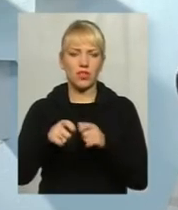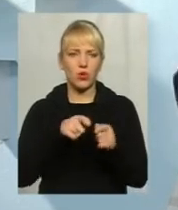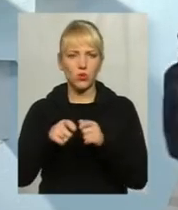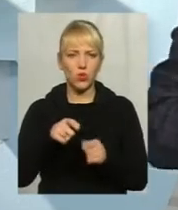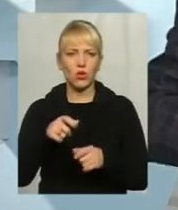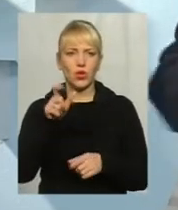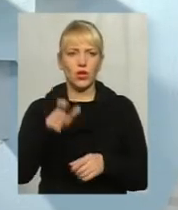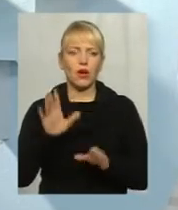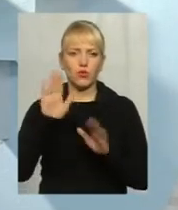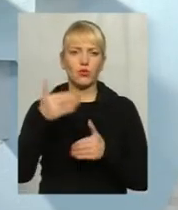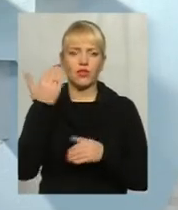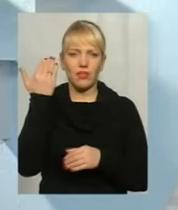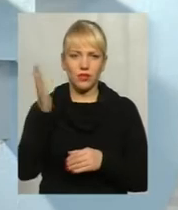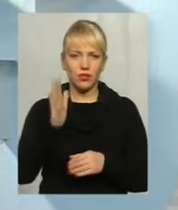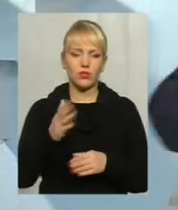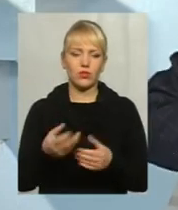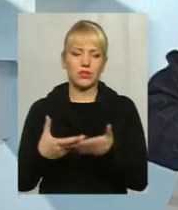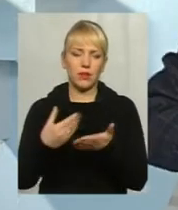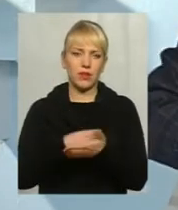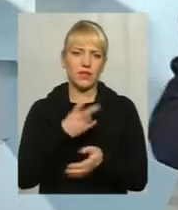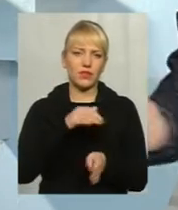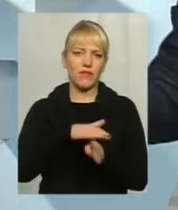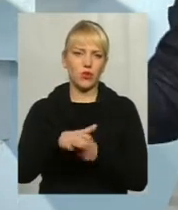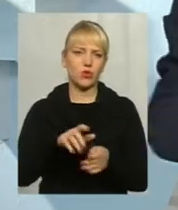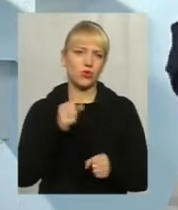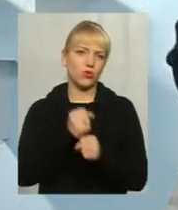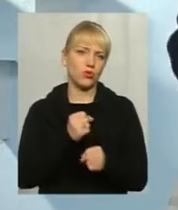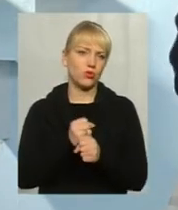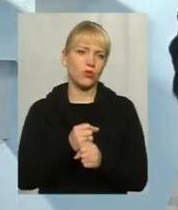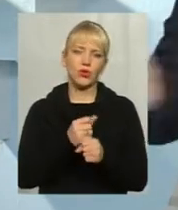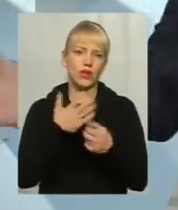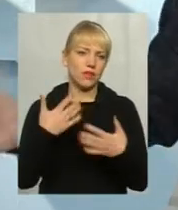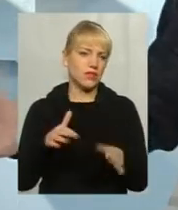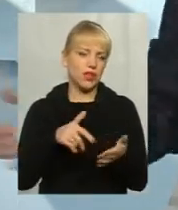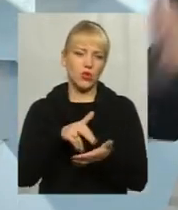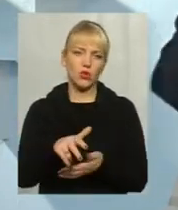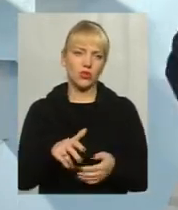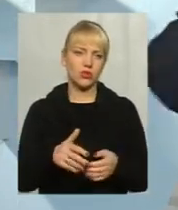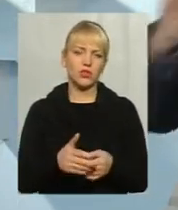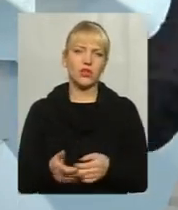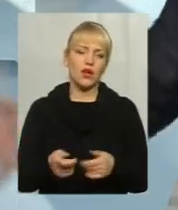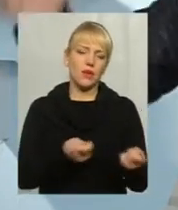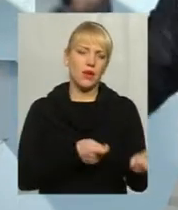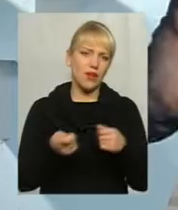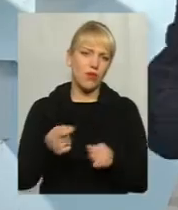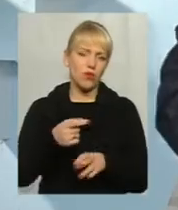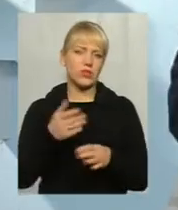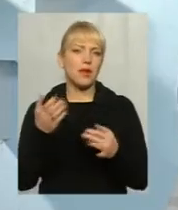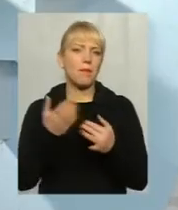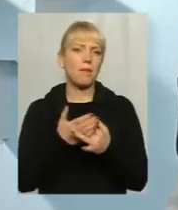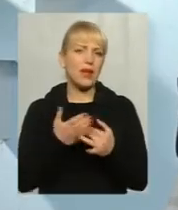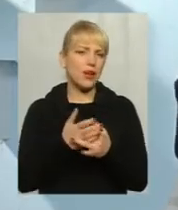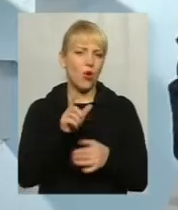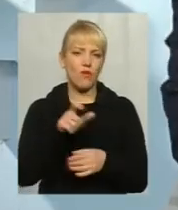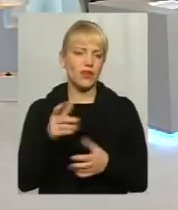Хай будуть їхні. Заплатіть мені за виконану роботу. І все, і беріть. Наводьте, перевозьте, пілювих, скільки хочете.